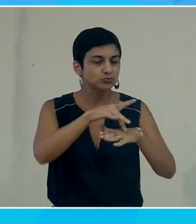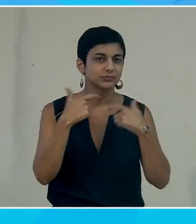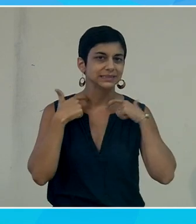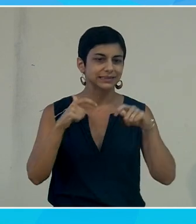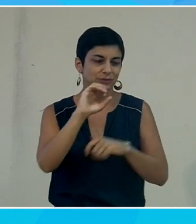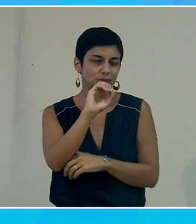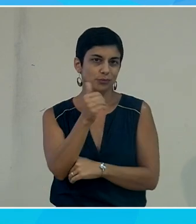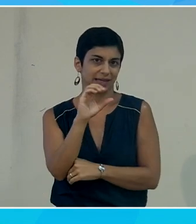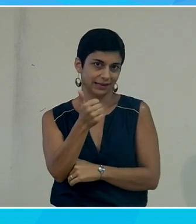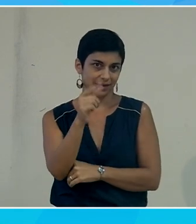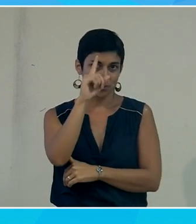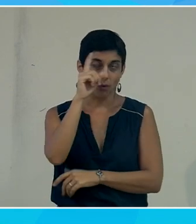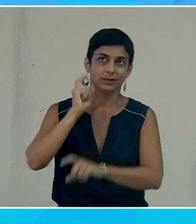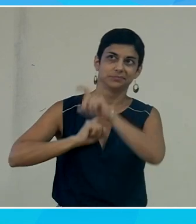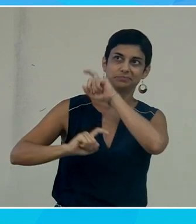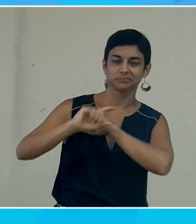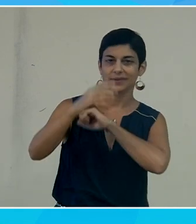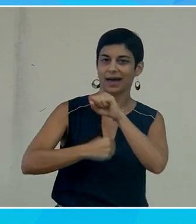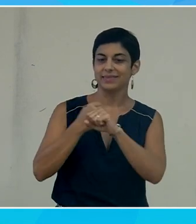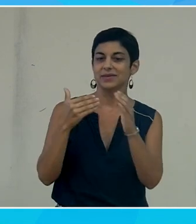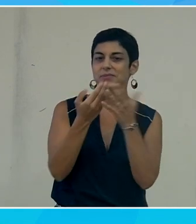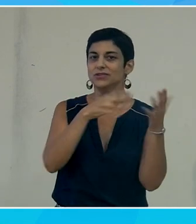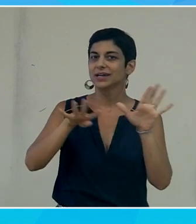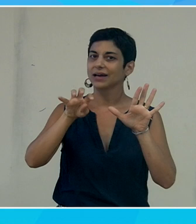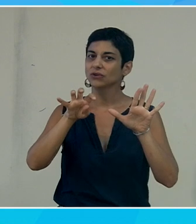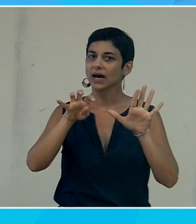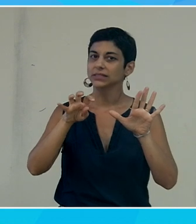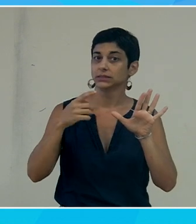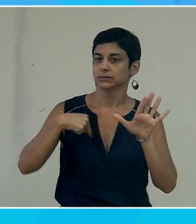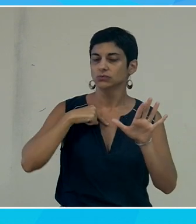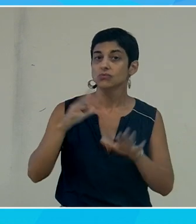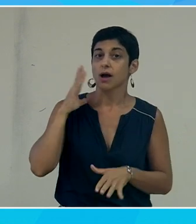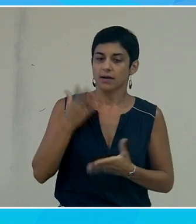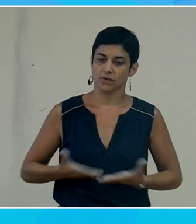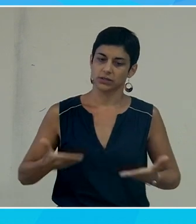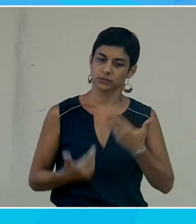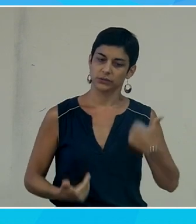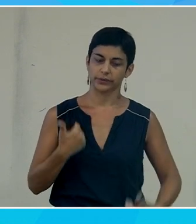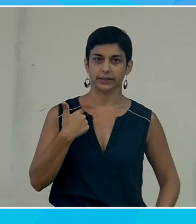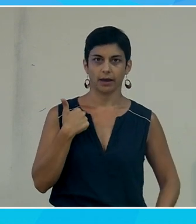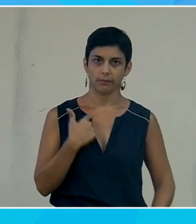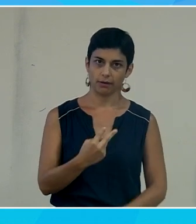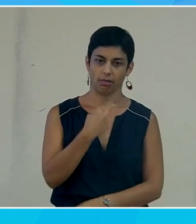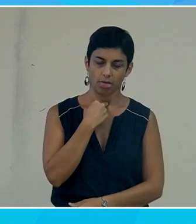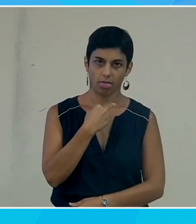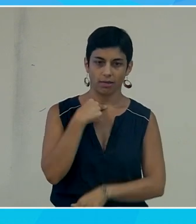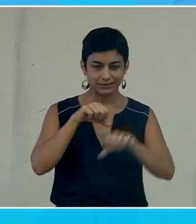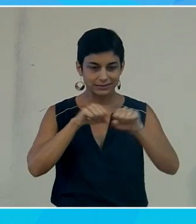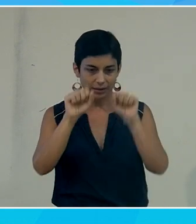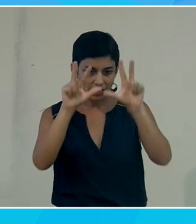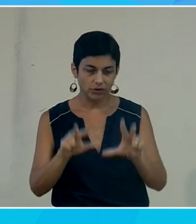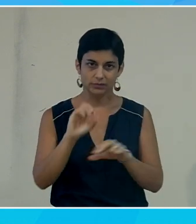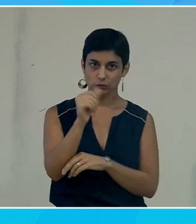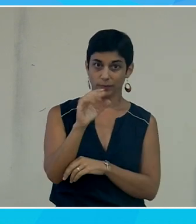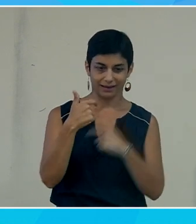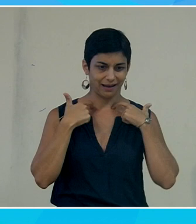j'en reviens à mes années 90 où on ramait, nous, personnes en situation de handicap sur des systèmes informatiques et numériques qui étaient tout